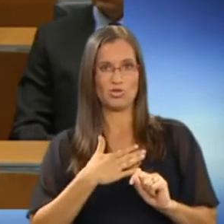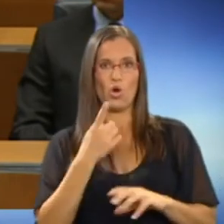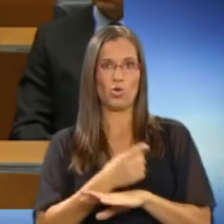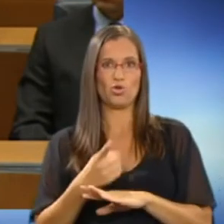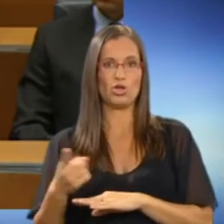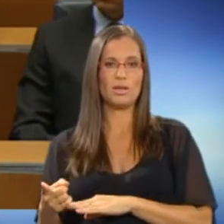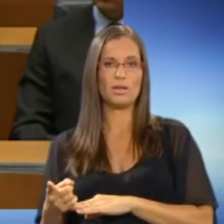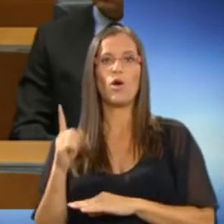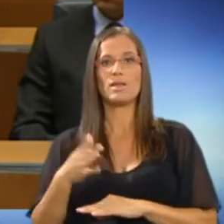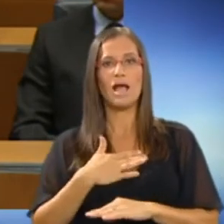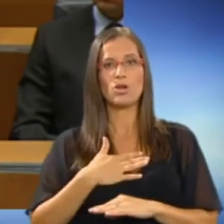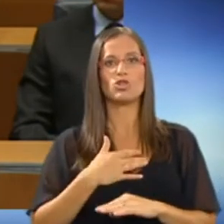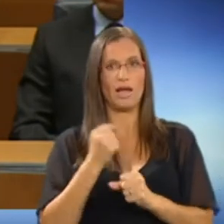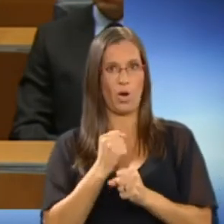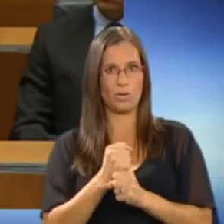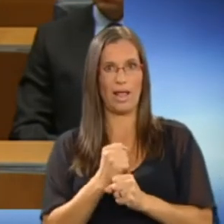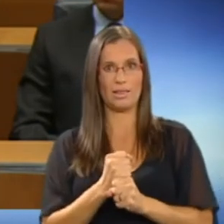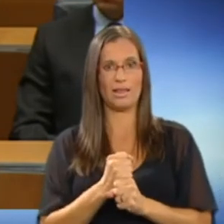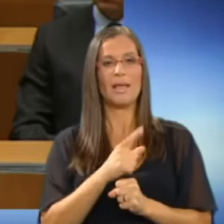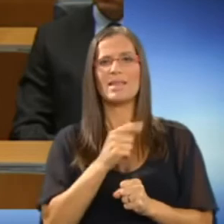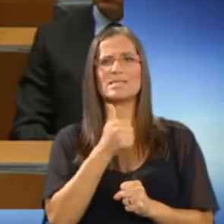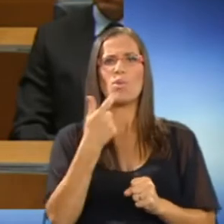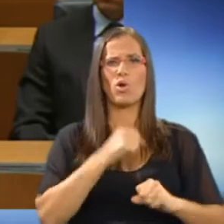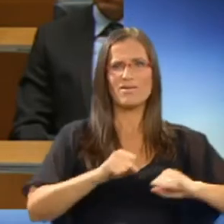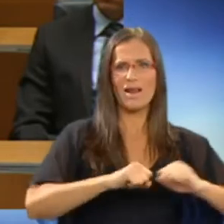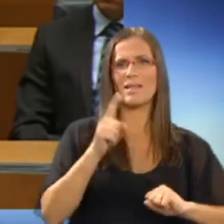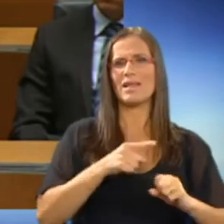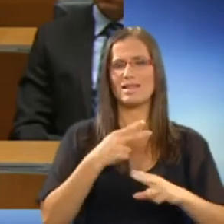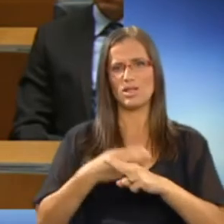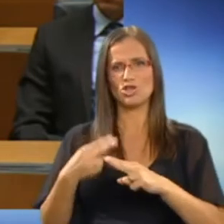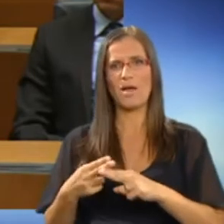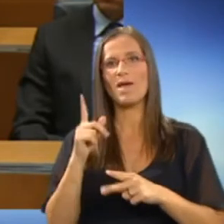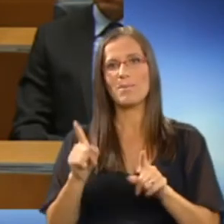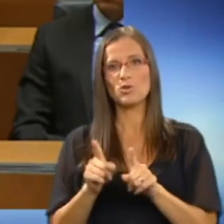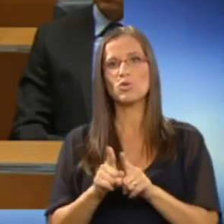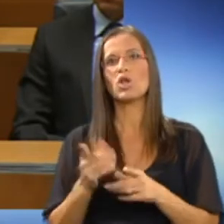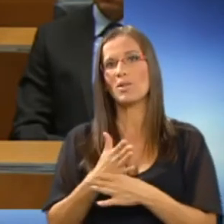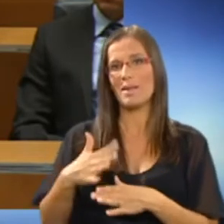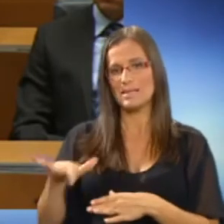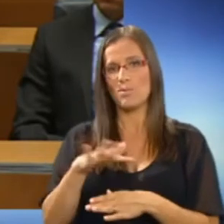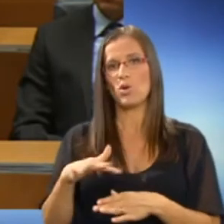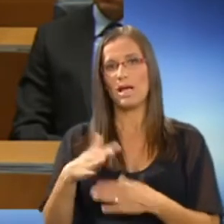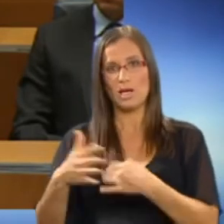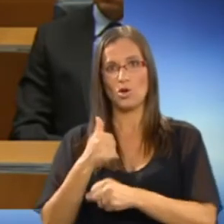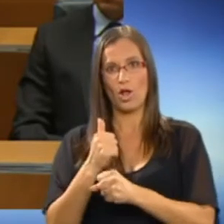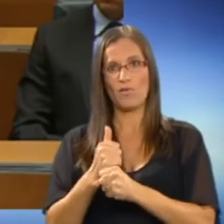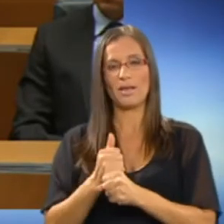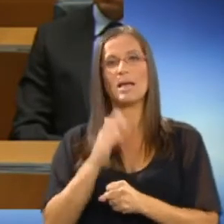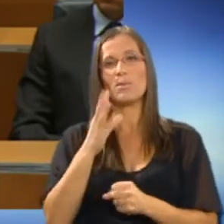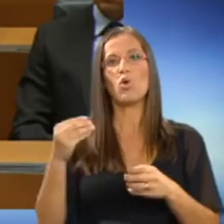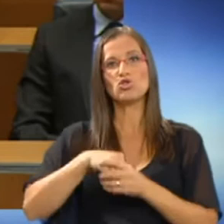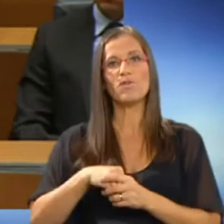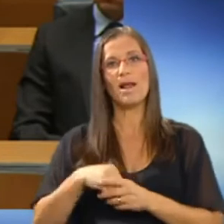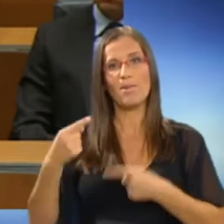naših odločitev in naših ravnanj, ne le od vlade in od države, ampak tudi od medsebojnega sodelovanja, ki bo